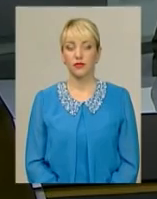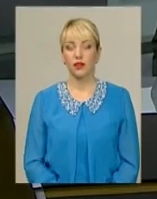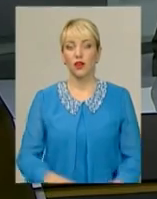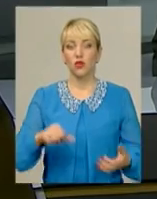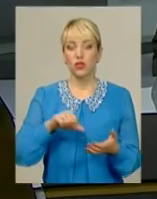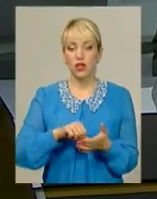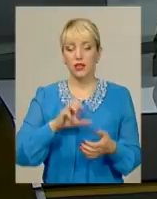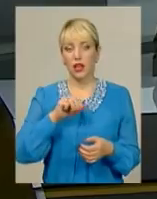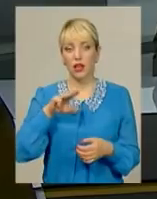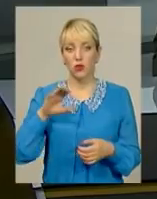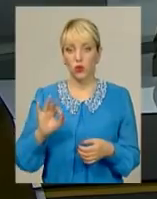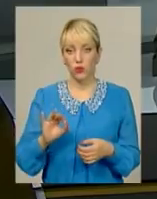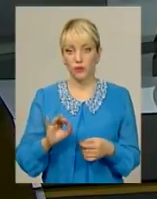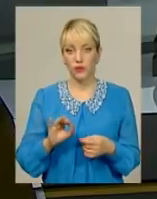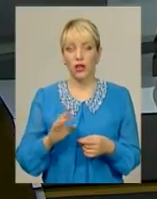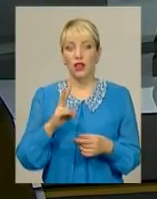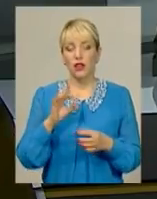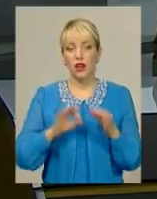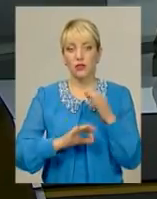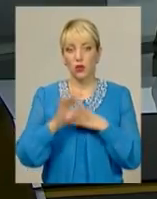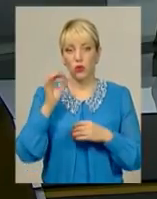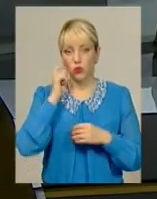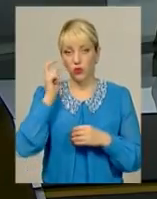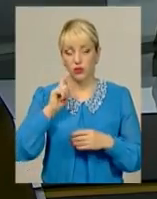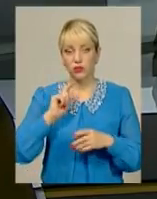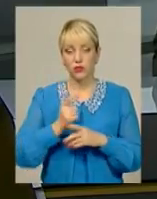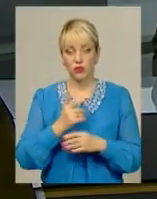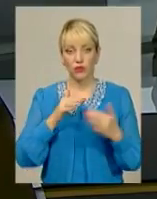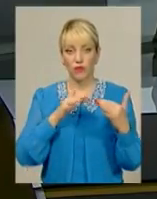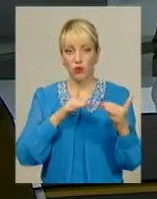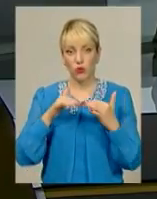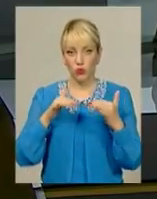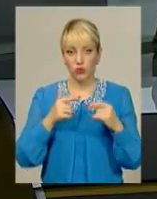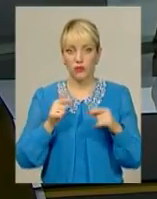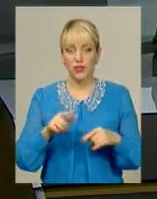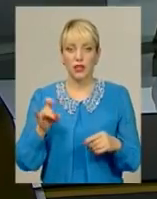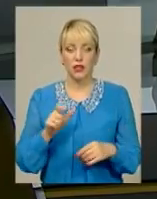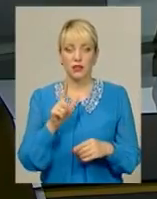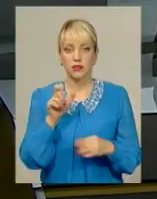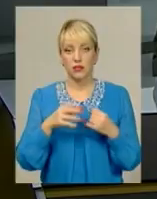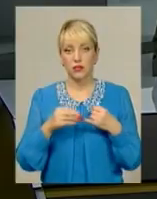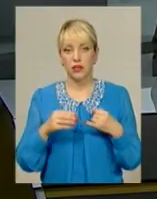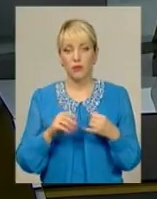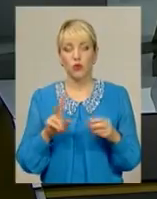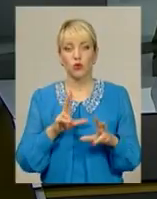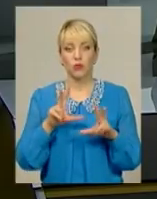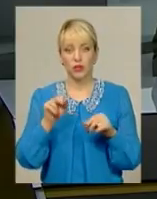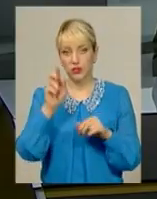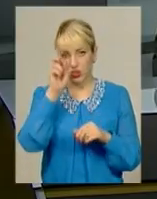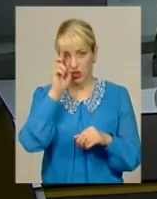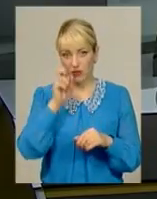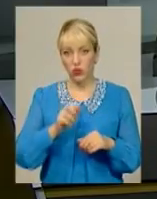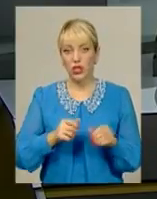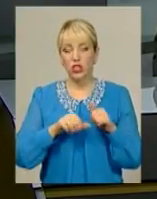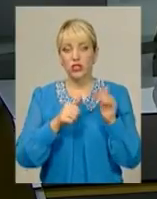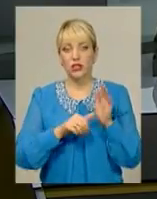Учасники антитерористичної операції на Сході України знову воюють. Цього разу за земельні наділи обіцяні державою. 16